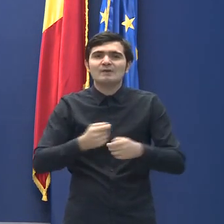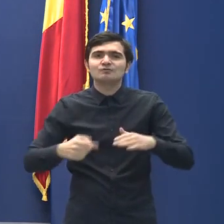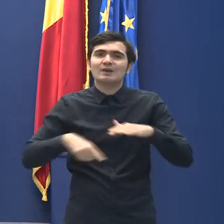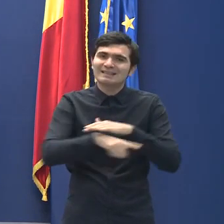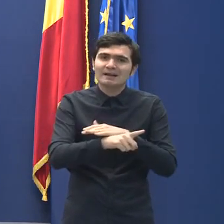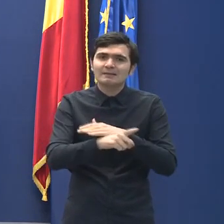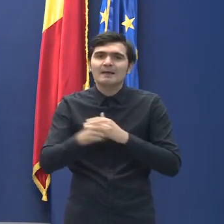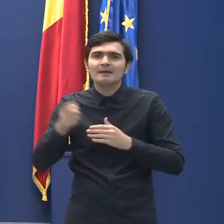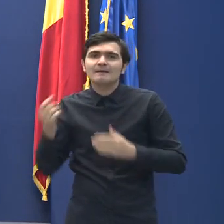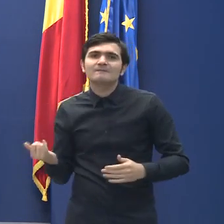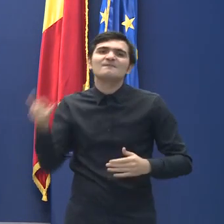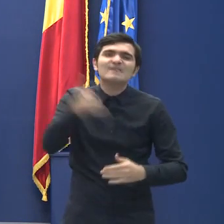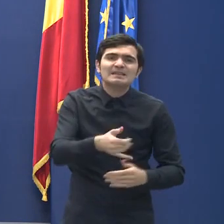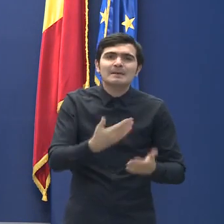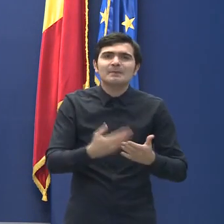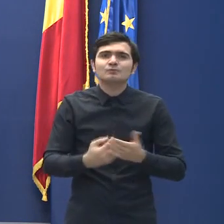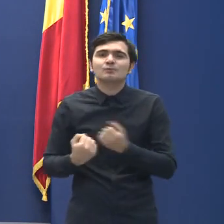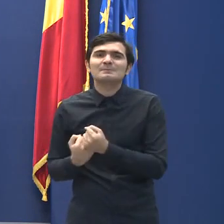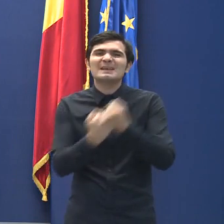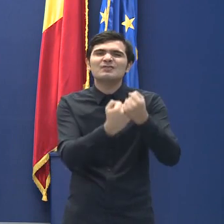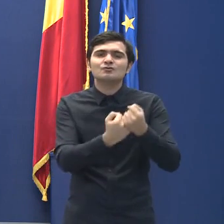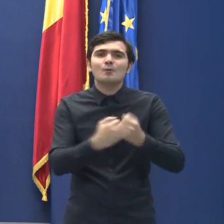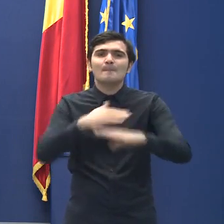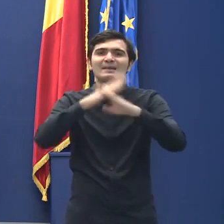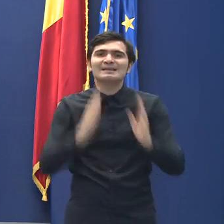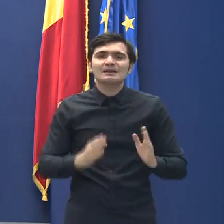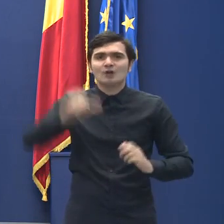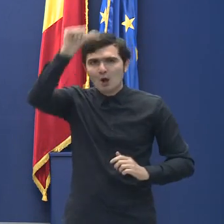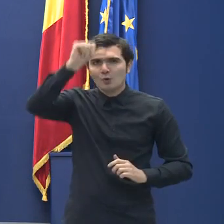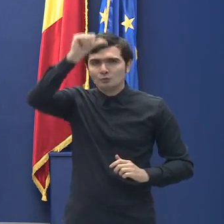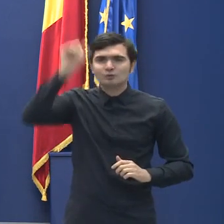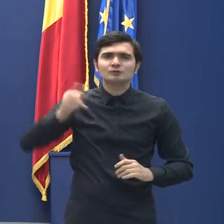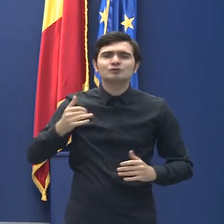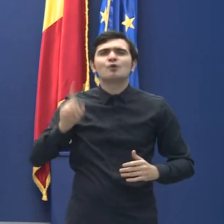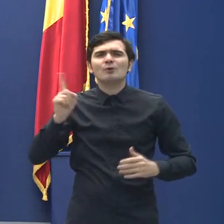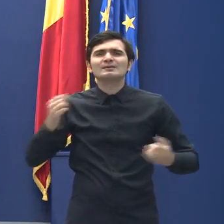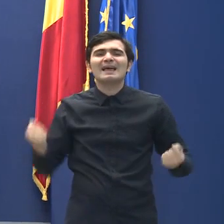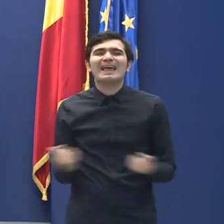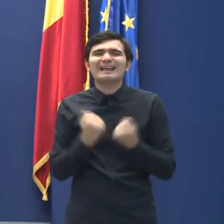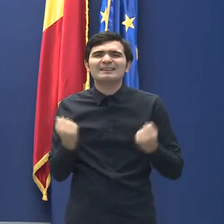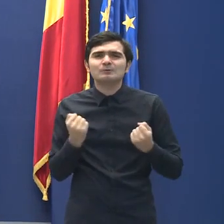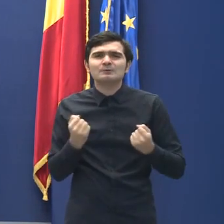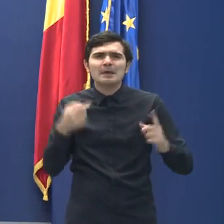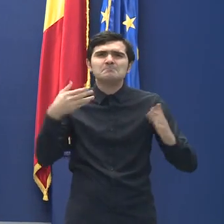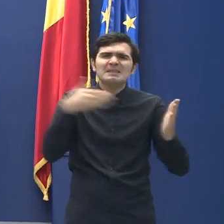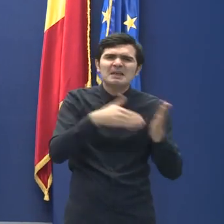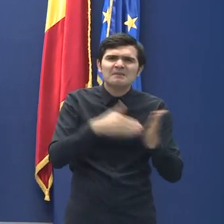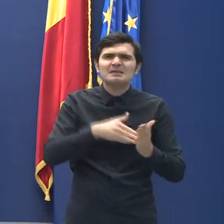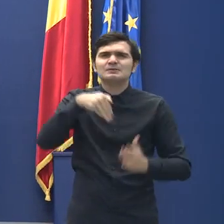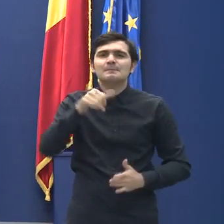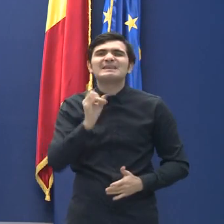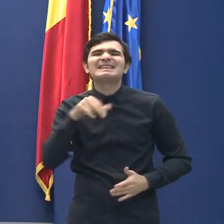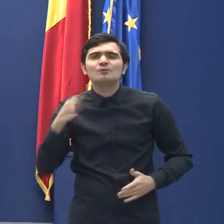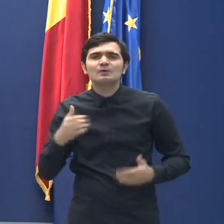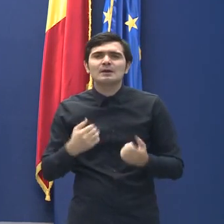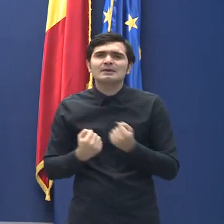sprijinul Bisericii Ortodoxe executând misiuni de susținere și ajutor pentru clerici și